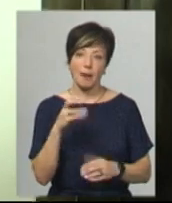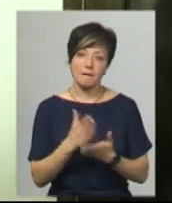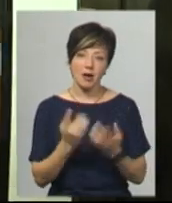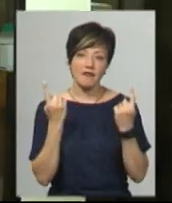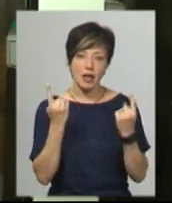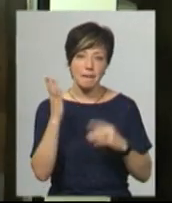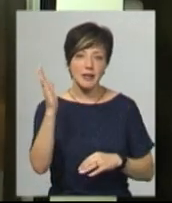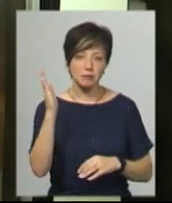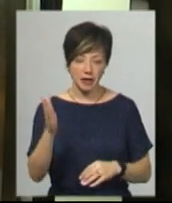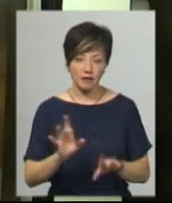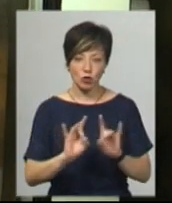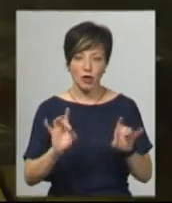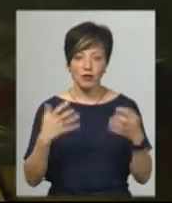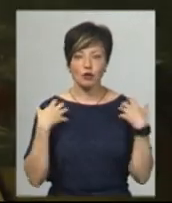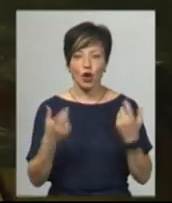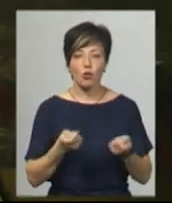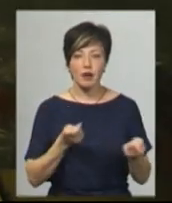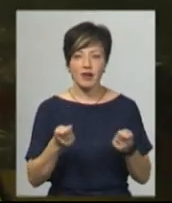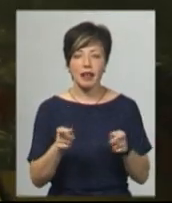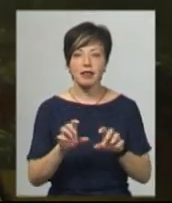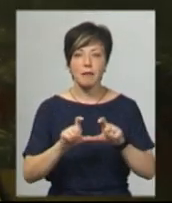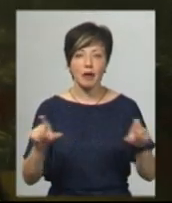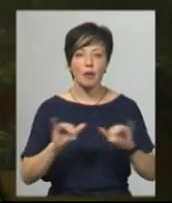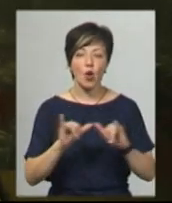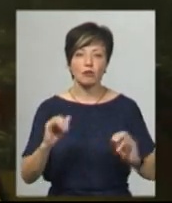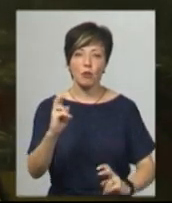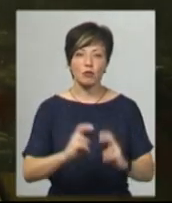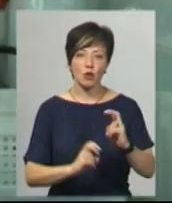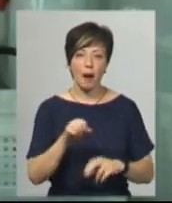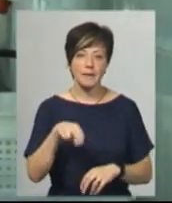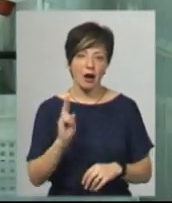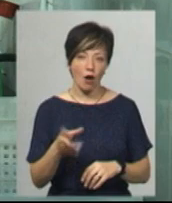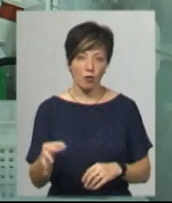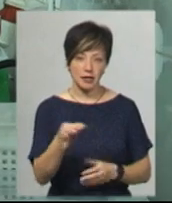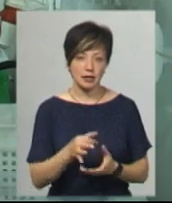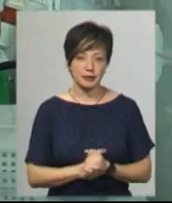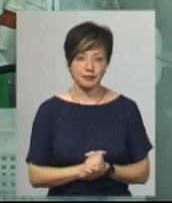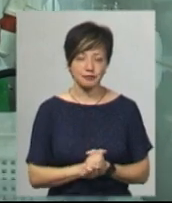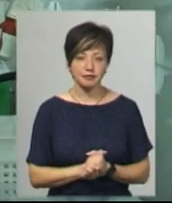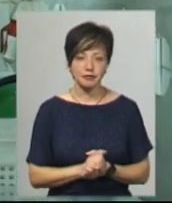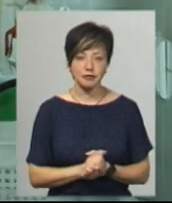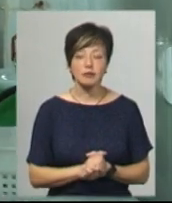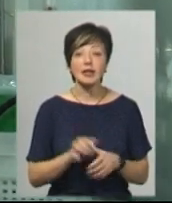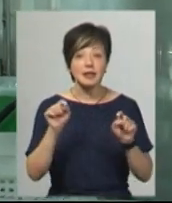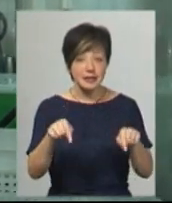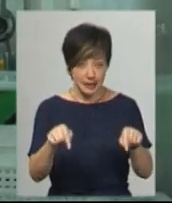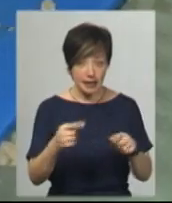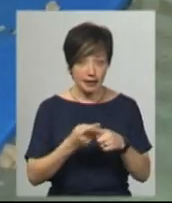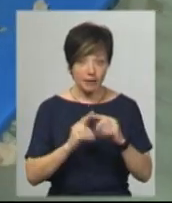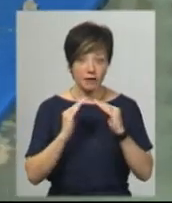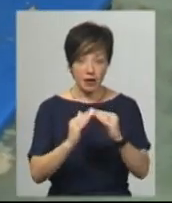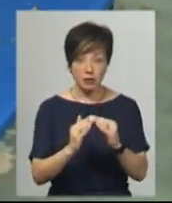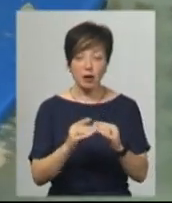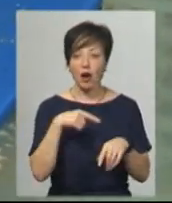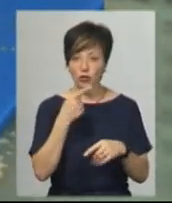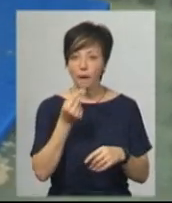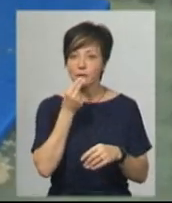великі перспективи, розповідає начальник управління Департаменту розвитку промисловості та АПК області Вадим Конончук. Стосовно саме цієї акваферми, то, з його